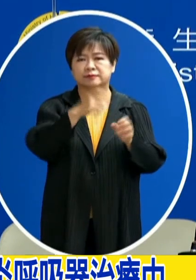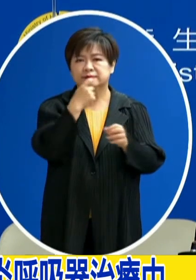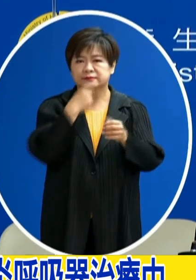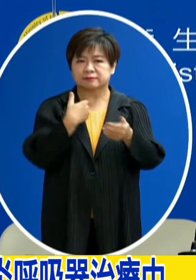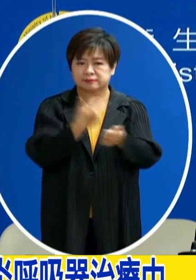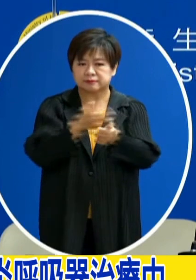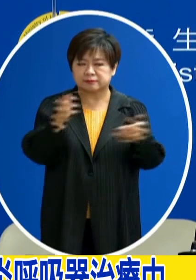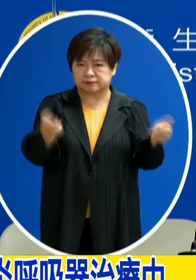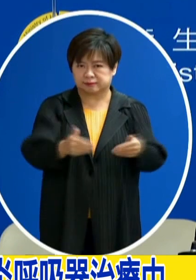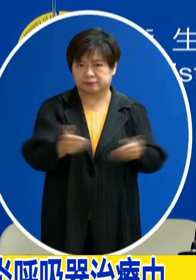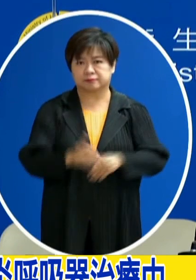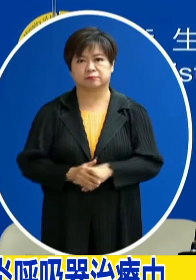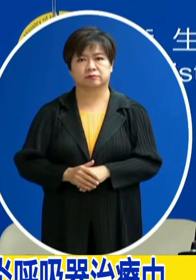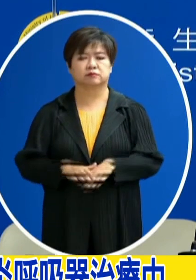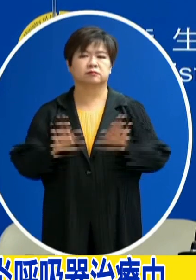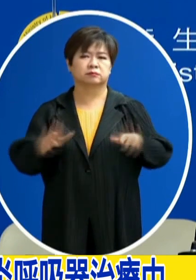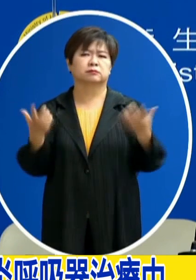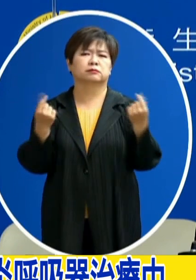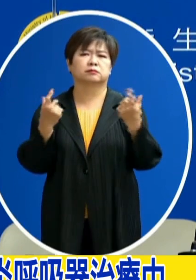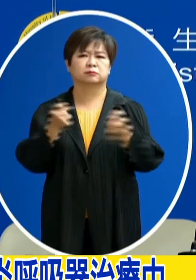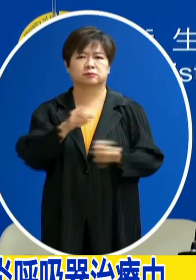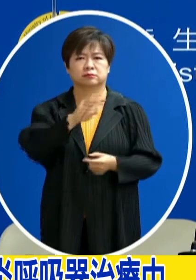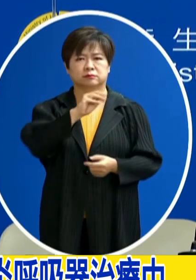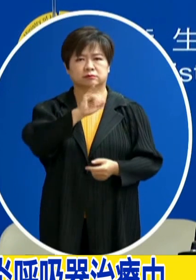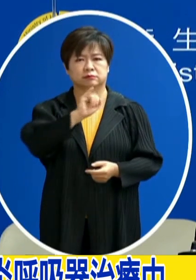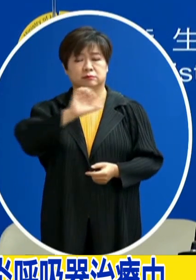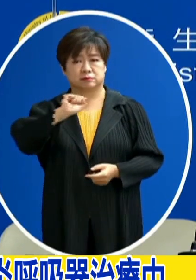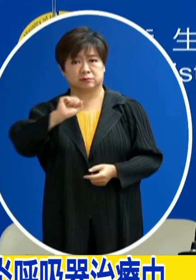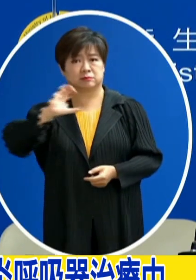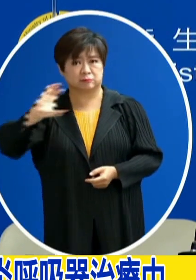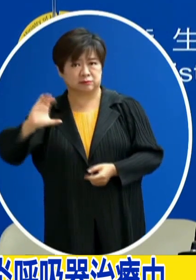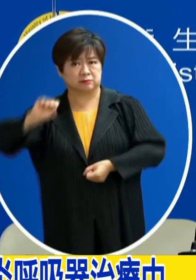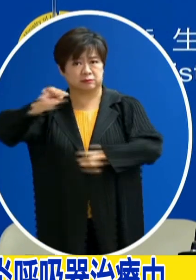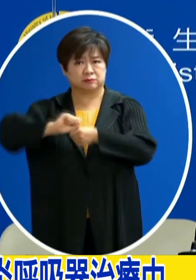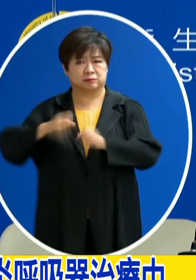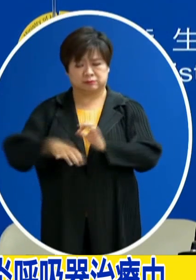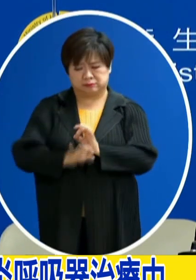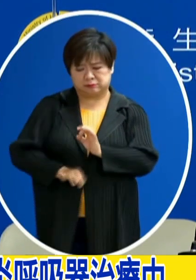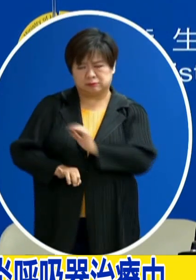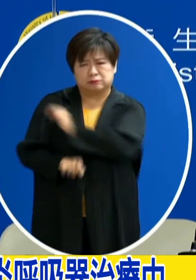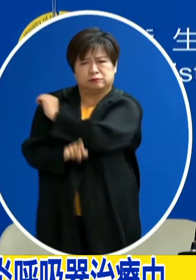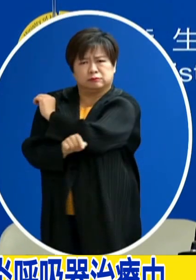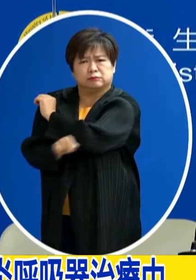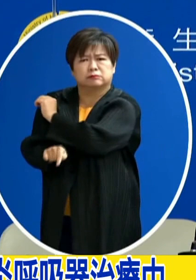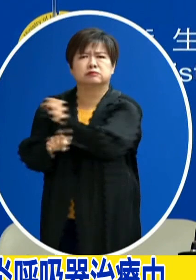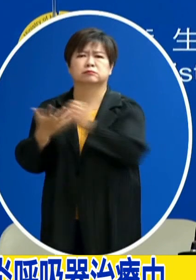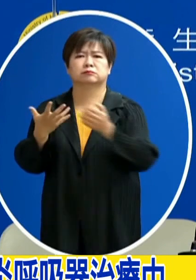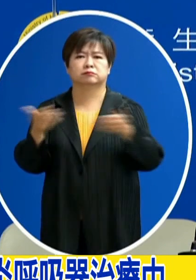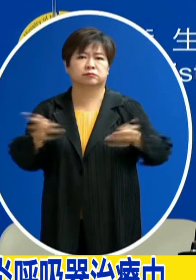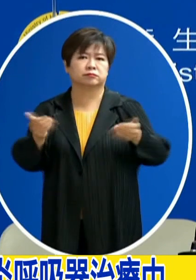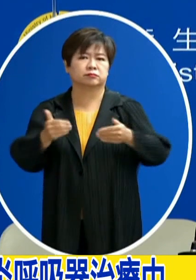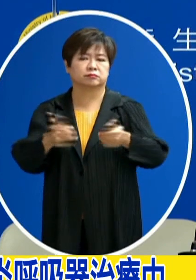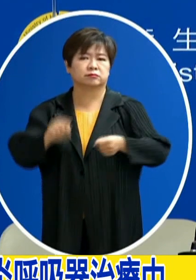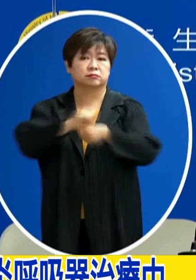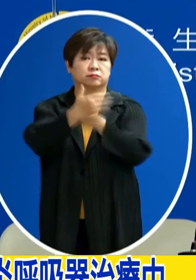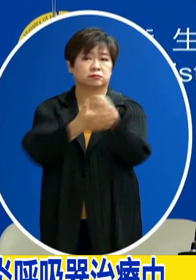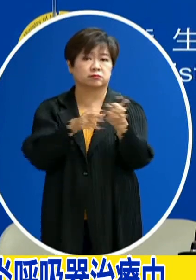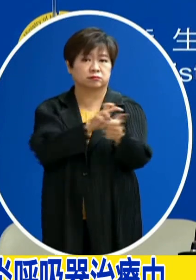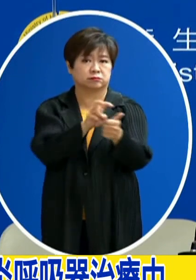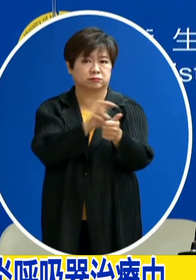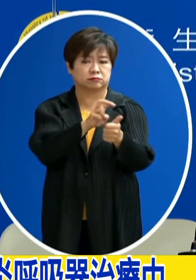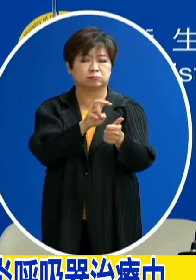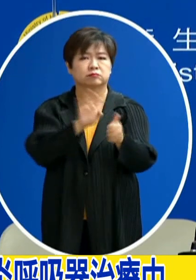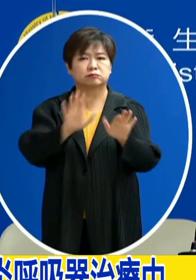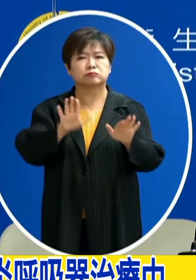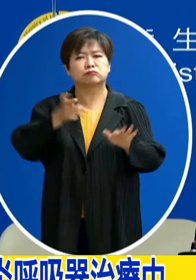那目前還是因為這個miss C跟急性藍尾炎的關係 在膠病房當中治療觀察 不過病況是